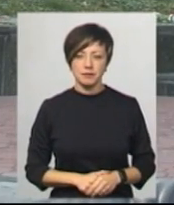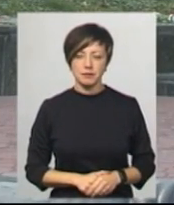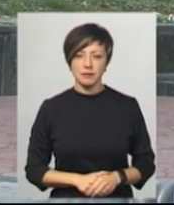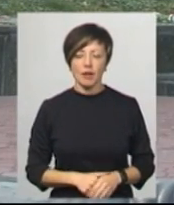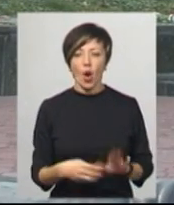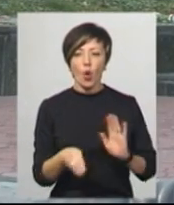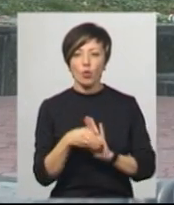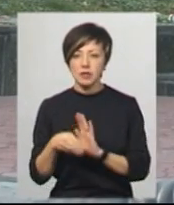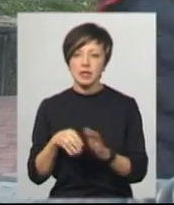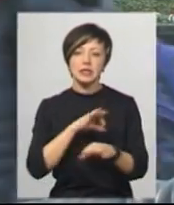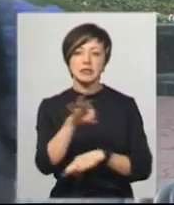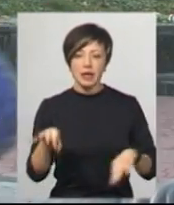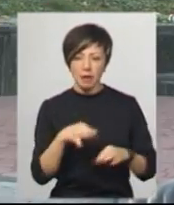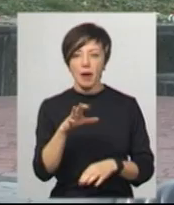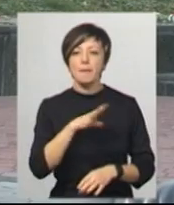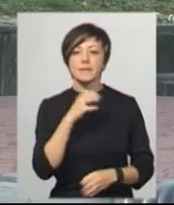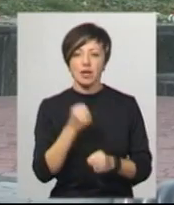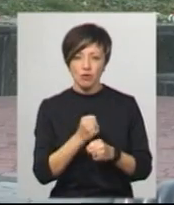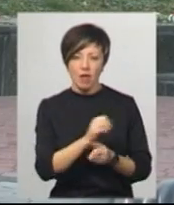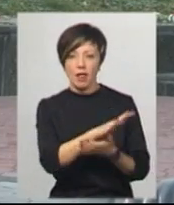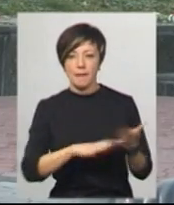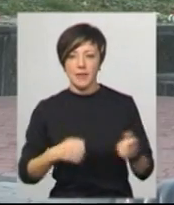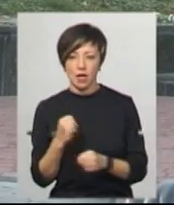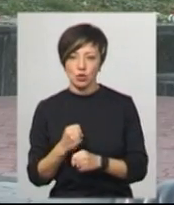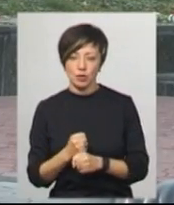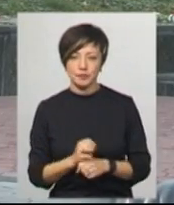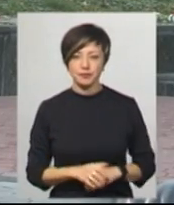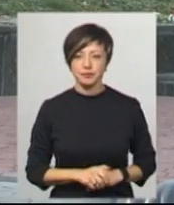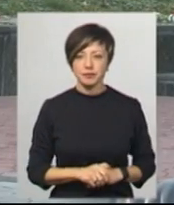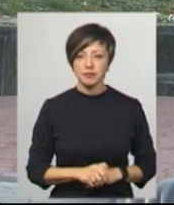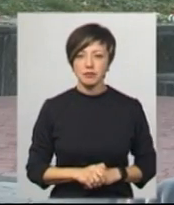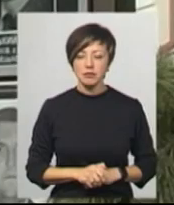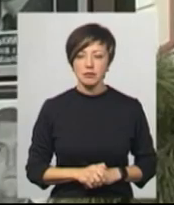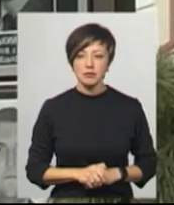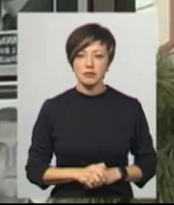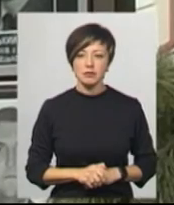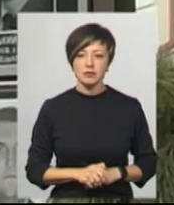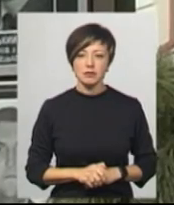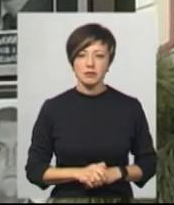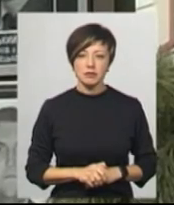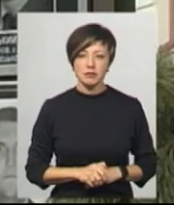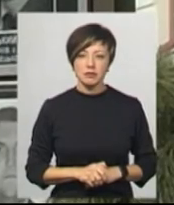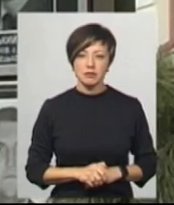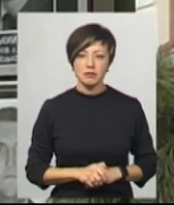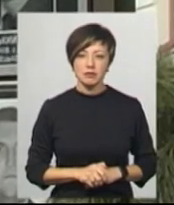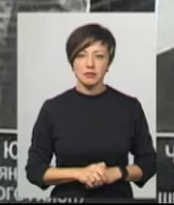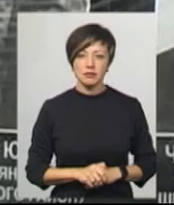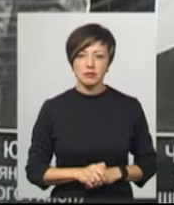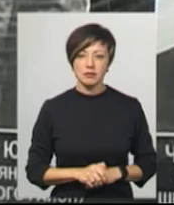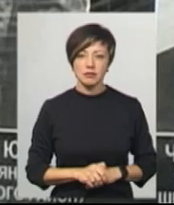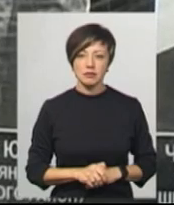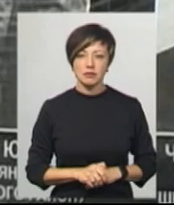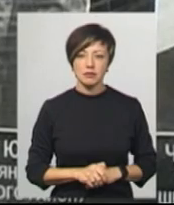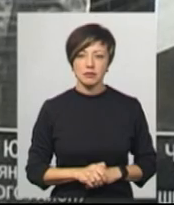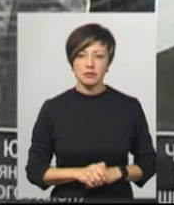Корупційна схема працювала і працює. Олексій Гомон, В'ячеслав Машковський, Михайло Жила, Катерина Шевчук, Віктор